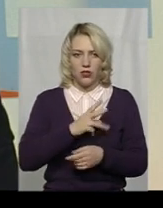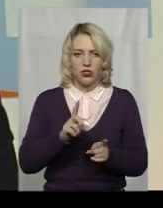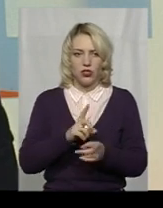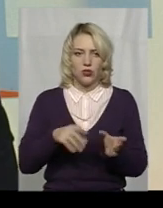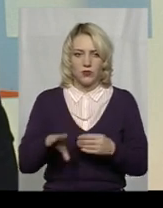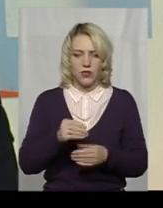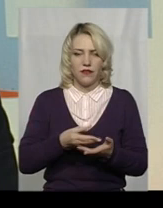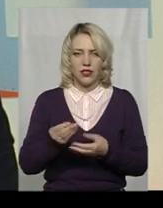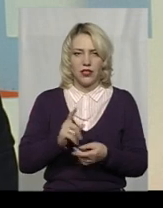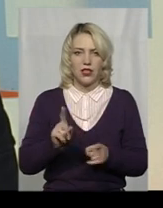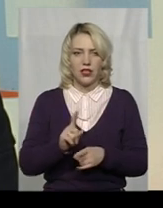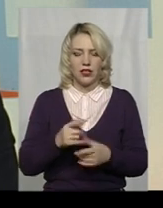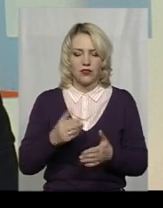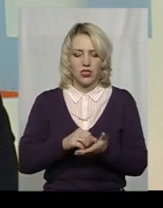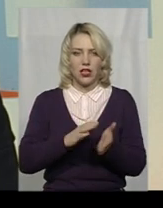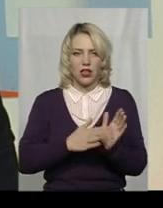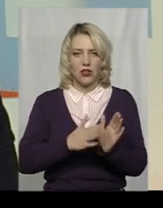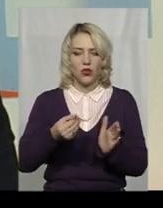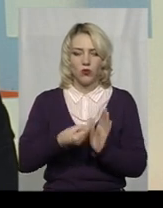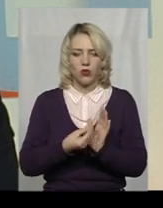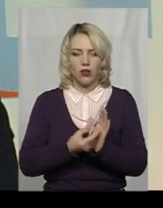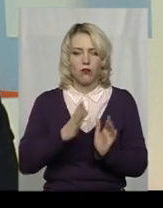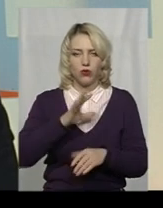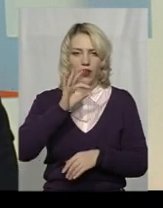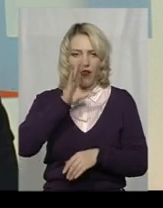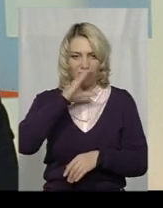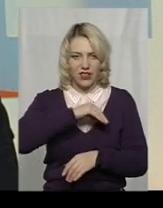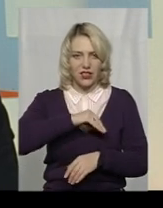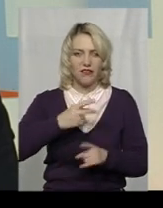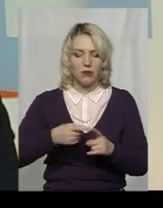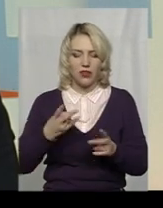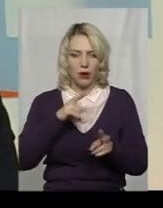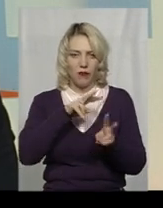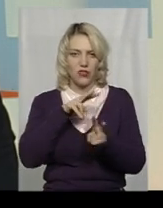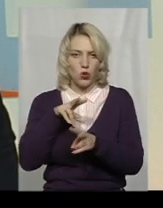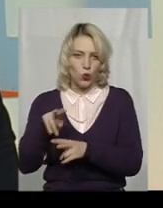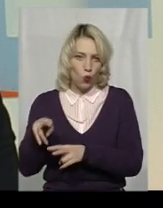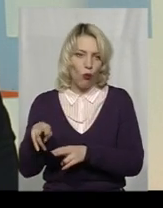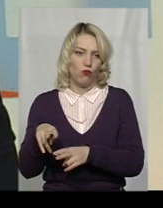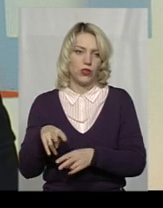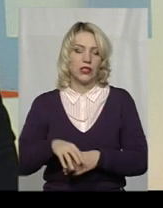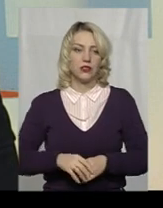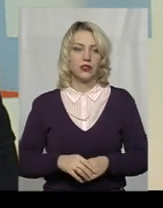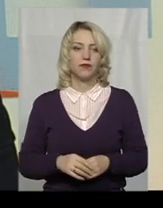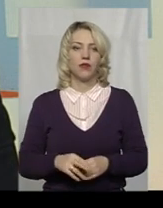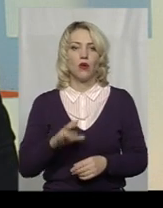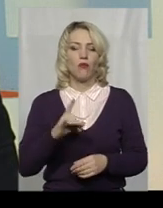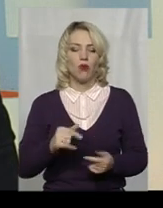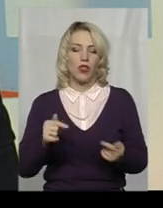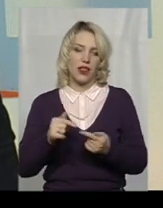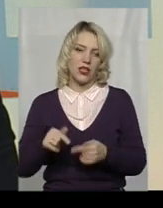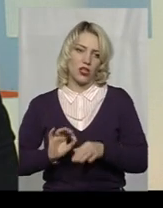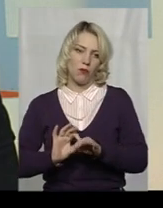щоб всі видатки, які вже закладені в бюджеті, були ефективними. Насправді, треба відслідковувати про належне